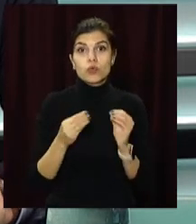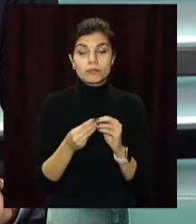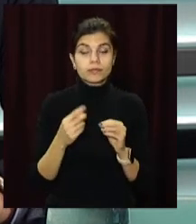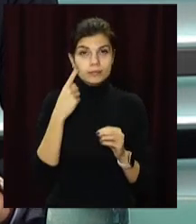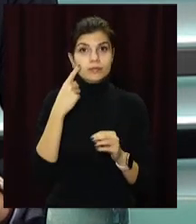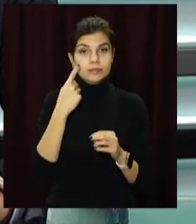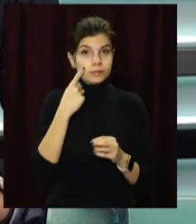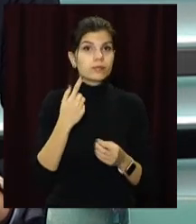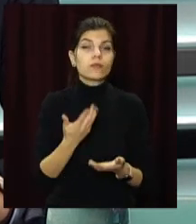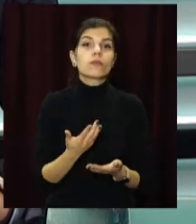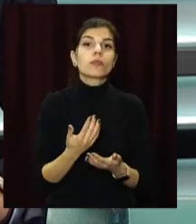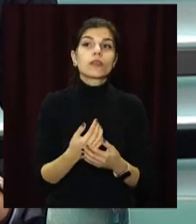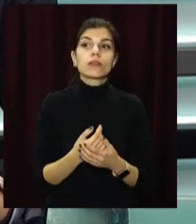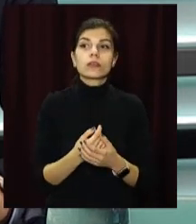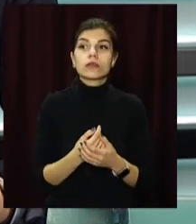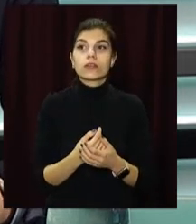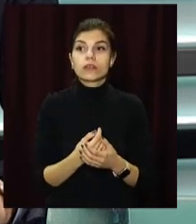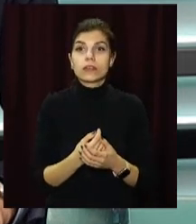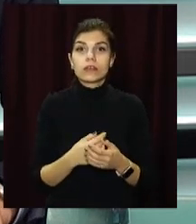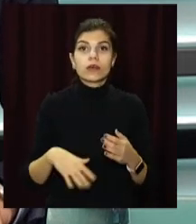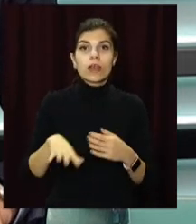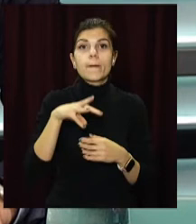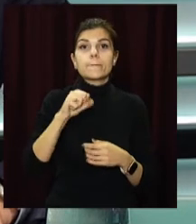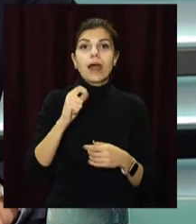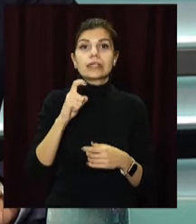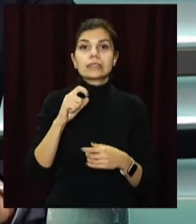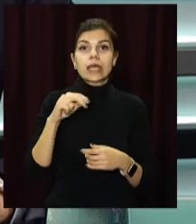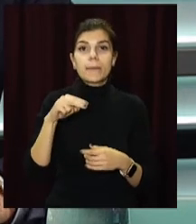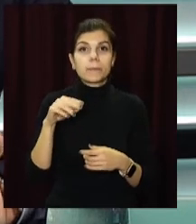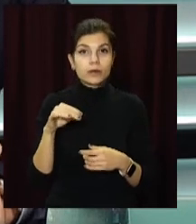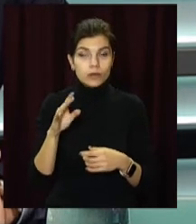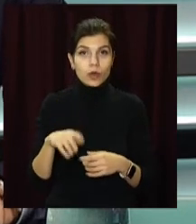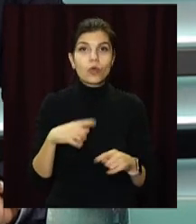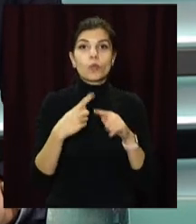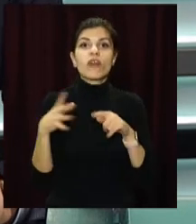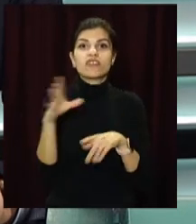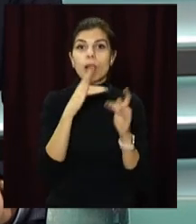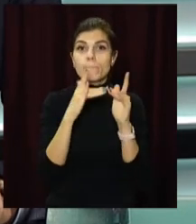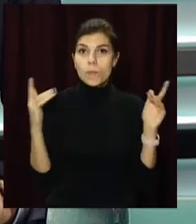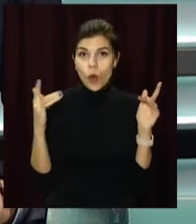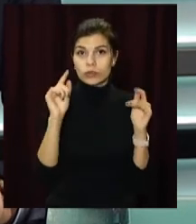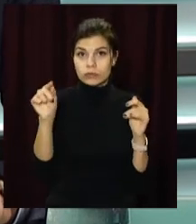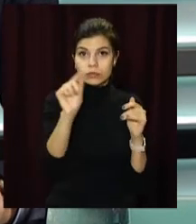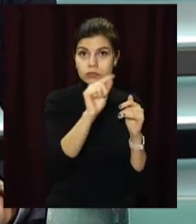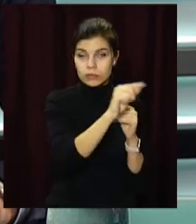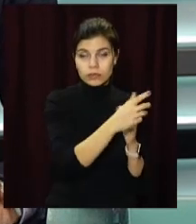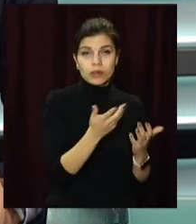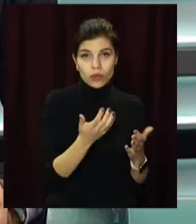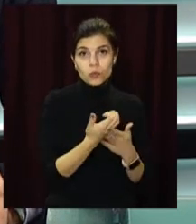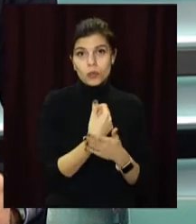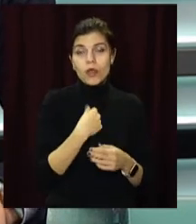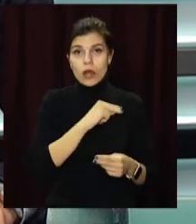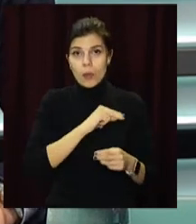завжди з'ясовхується проспектива на Мазепи, плюс всі мости, тому, в першу чергу, звичайно,